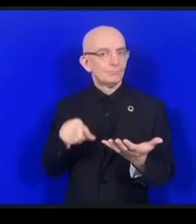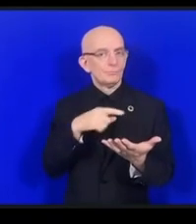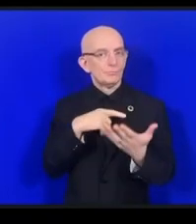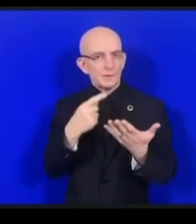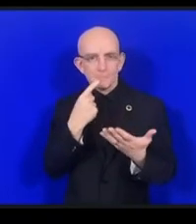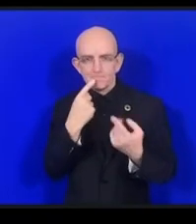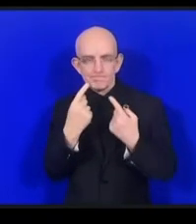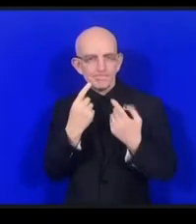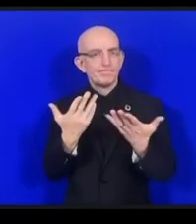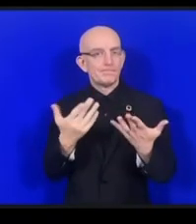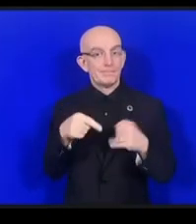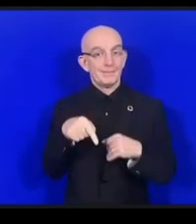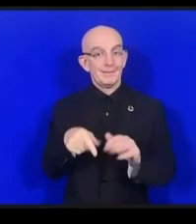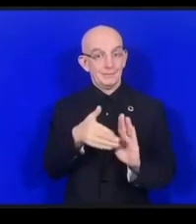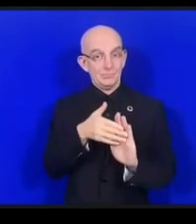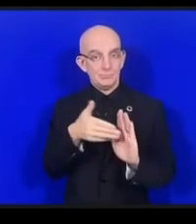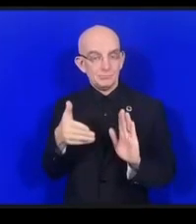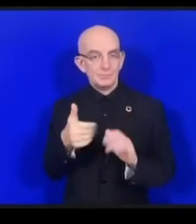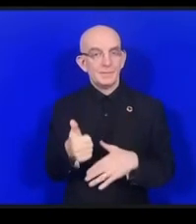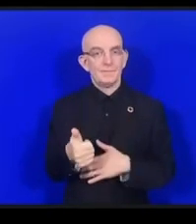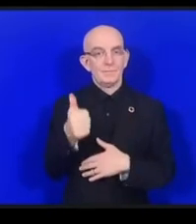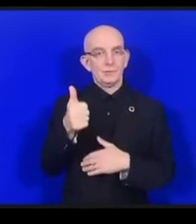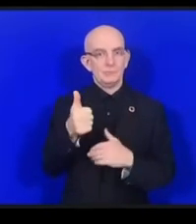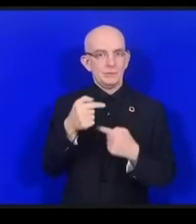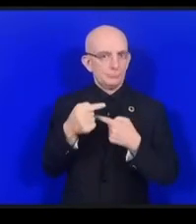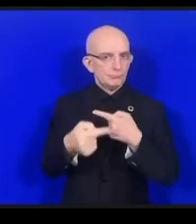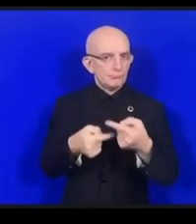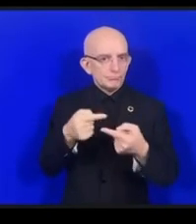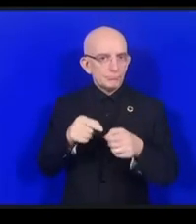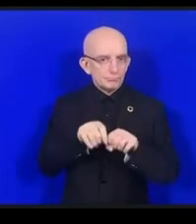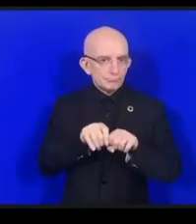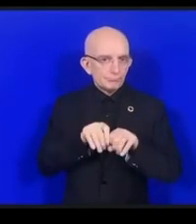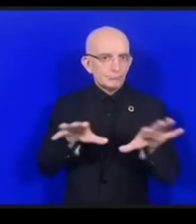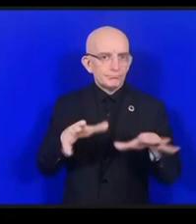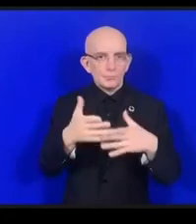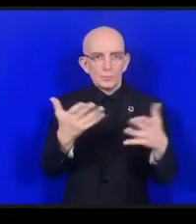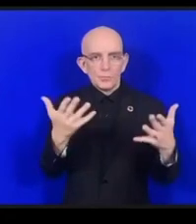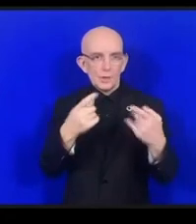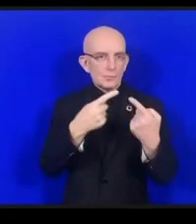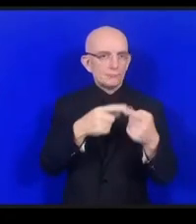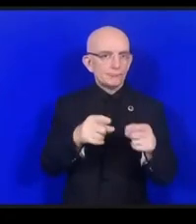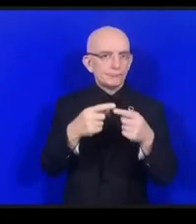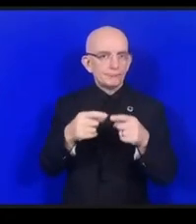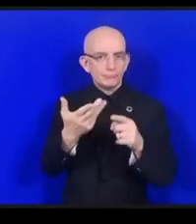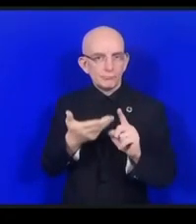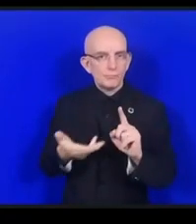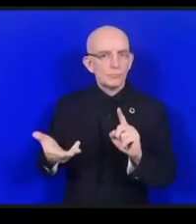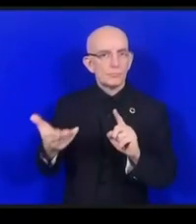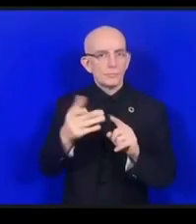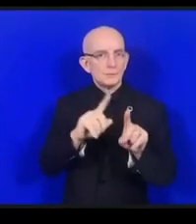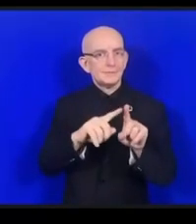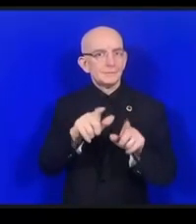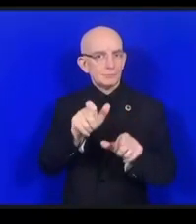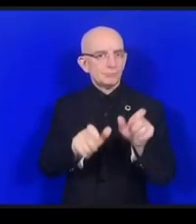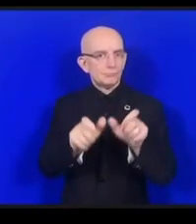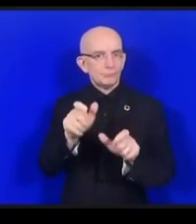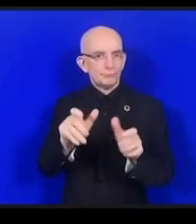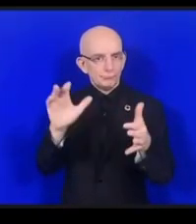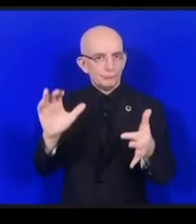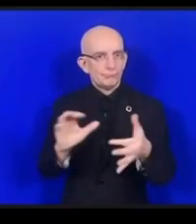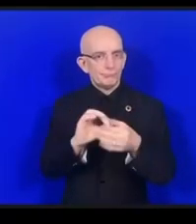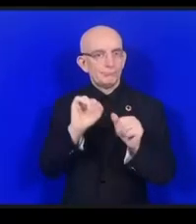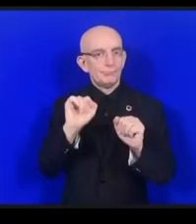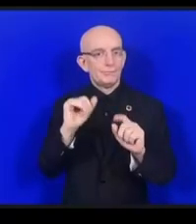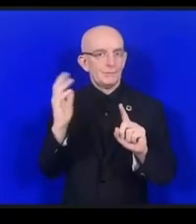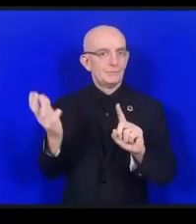ークとそのコミュニティがSDGを達成していく上でのその力の出発点としたいと思いますではマーカス